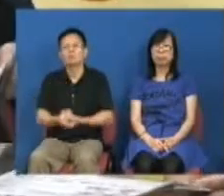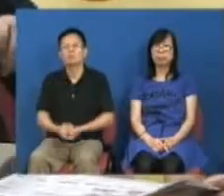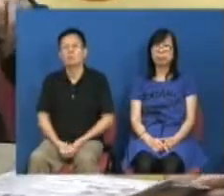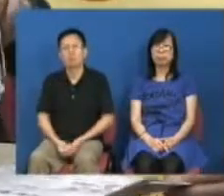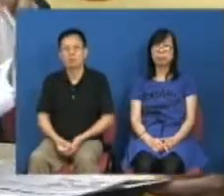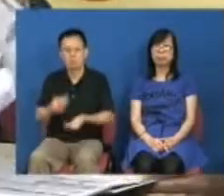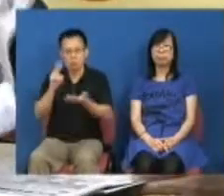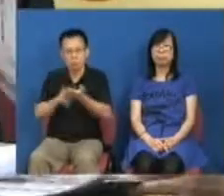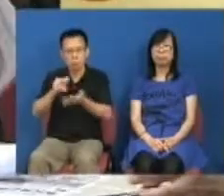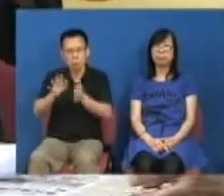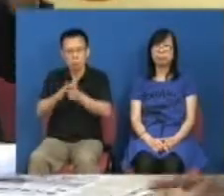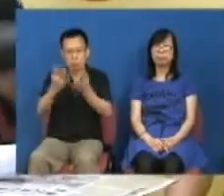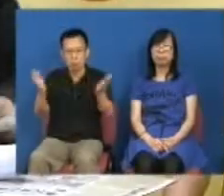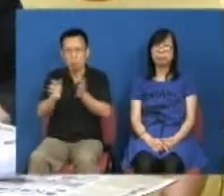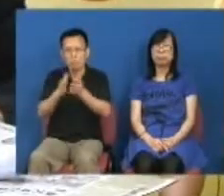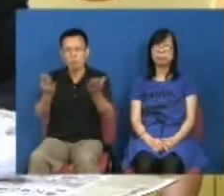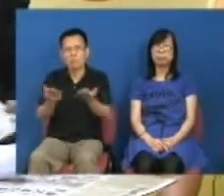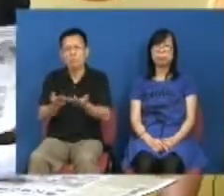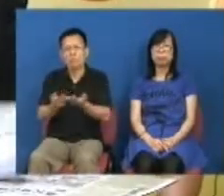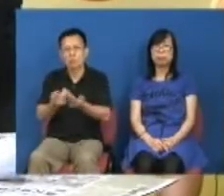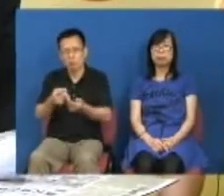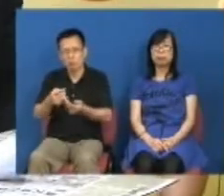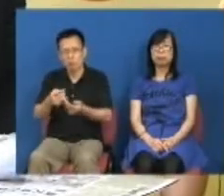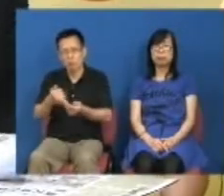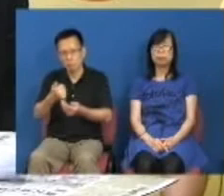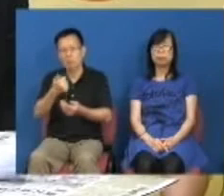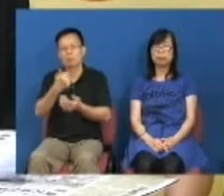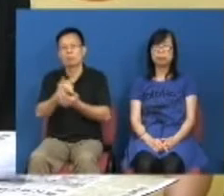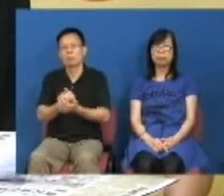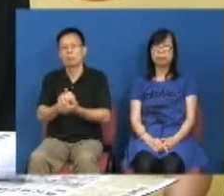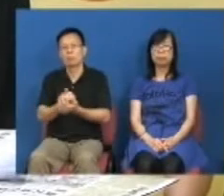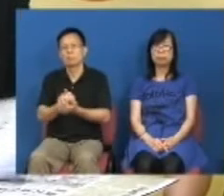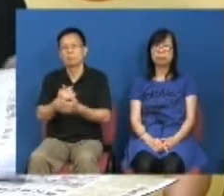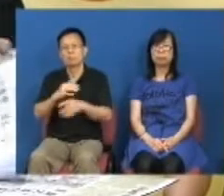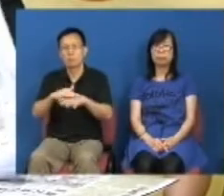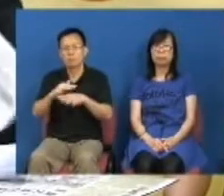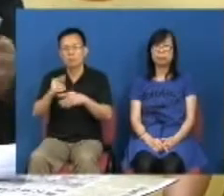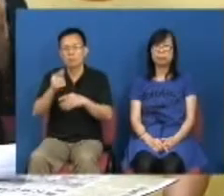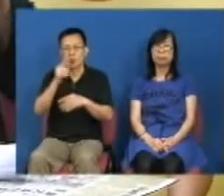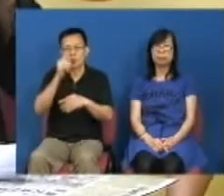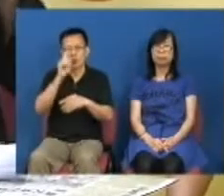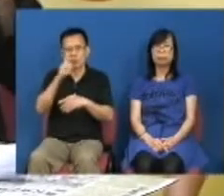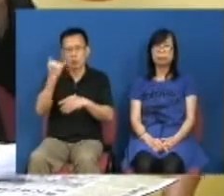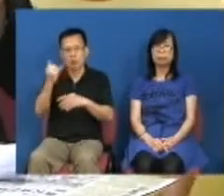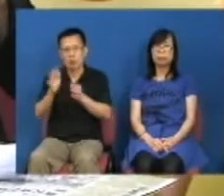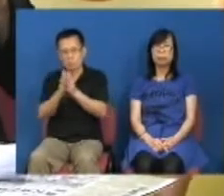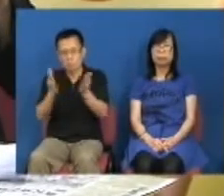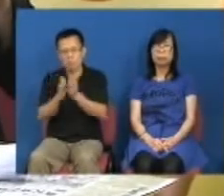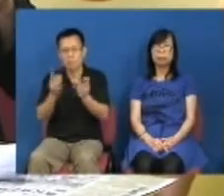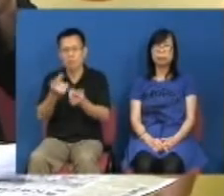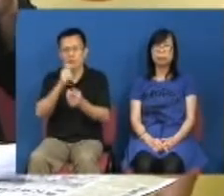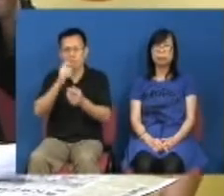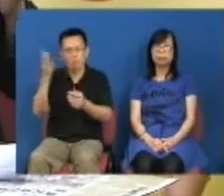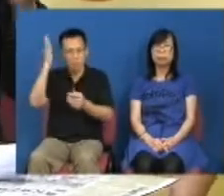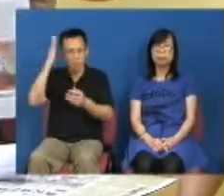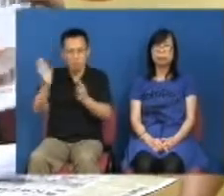信报当然是信报也好是十六劫也有一个头